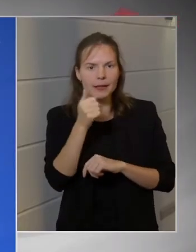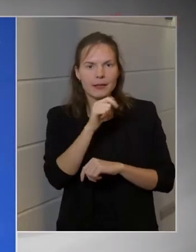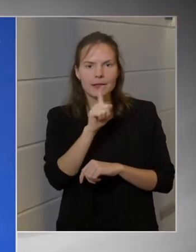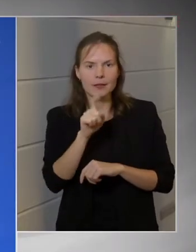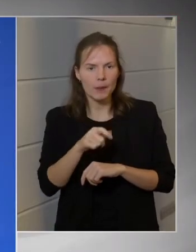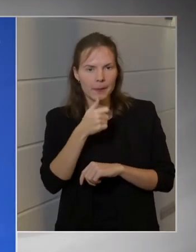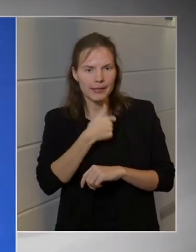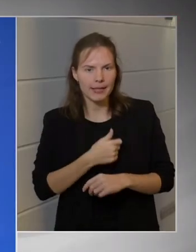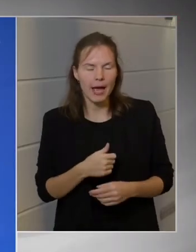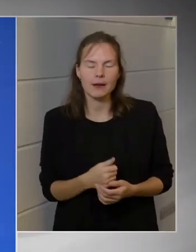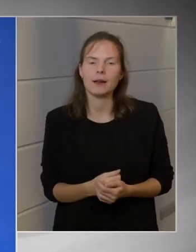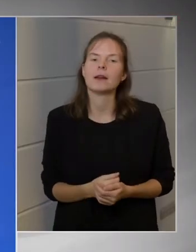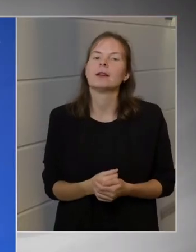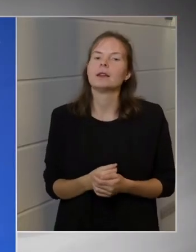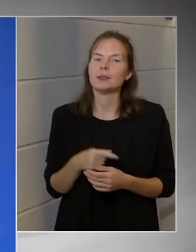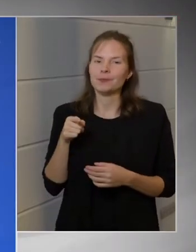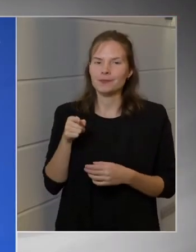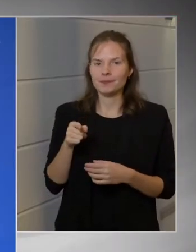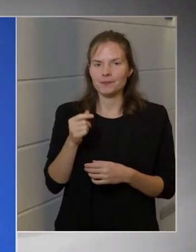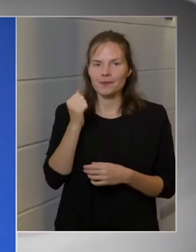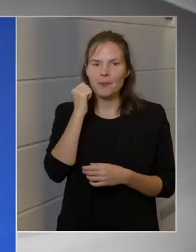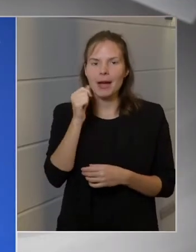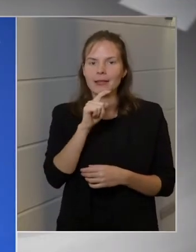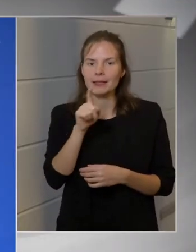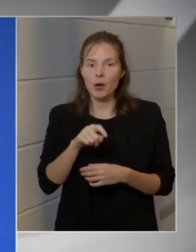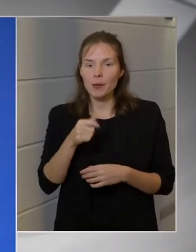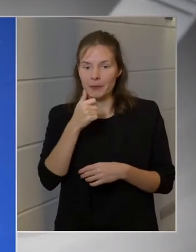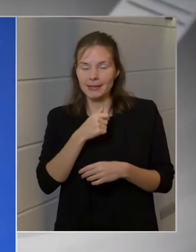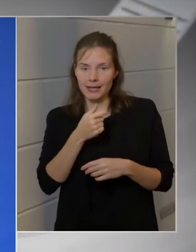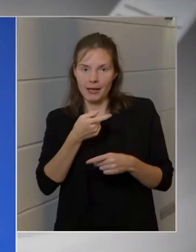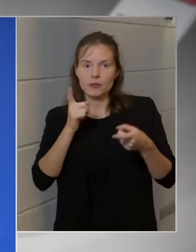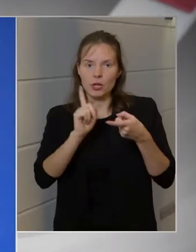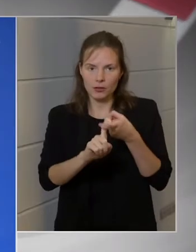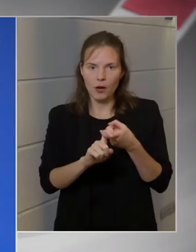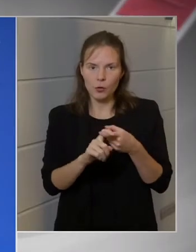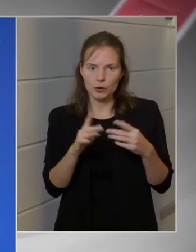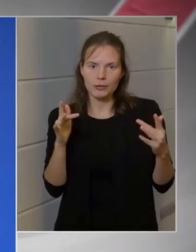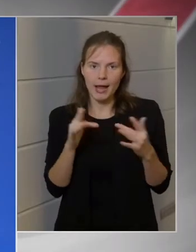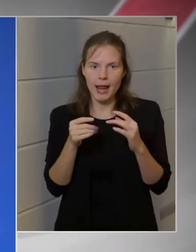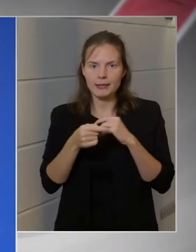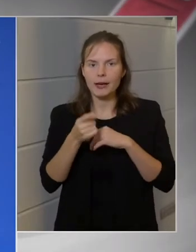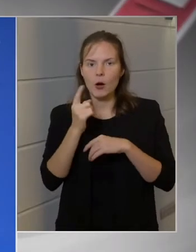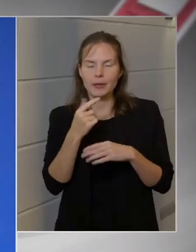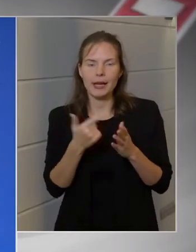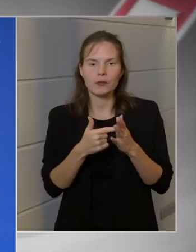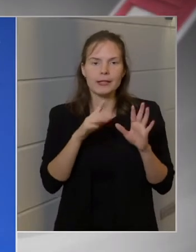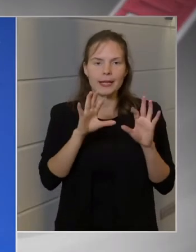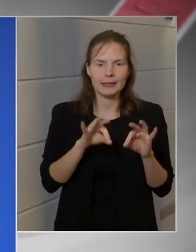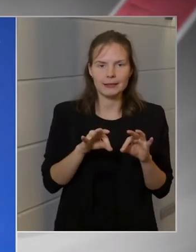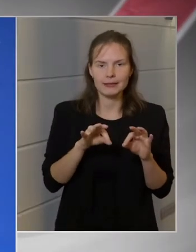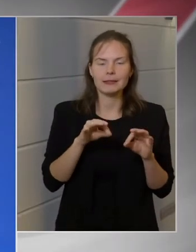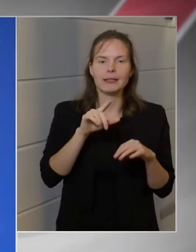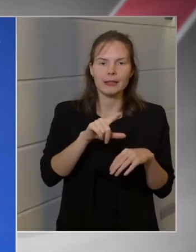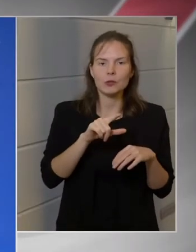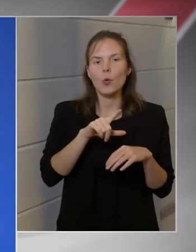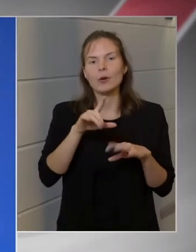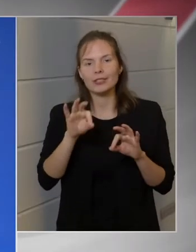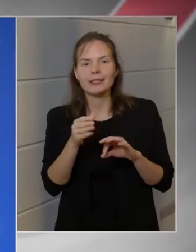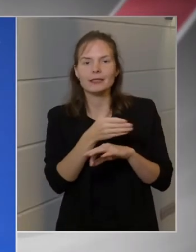Márki Zaj Péter csatlagozott ahhoz az ellenzékhez, ami 2002 és 2010 között kormányhoz lesz az országot.